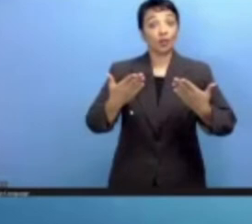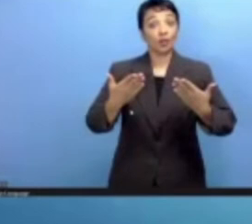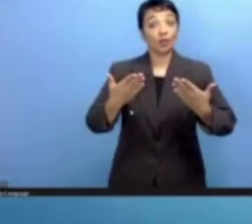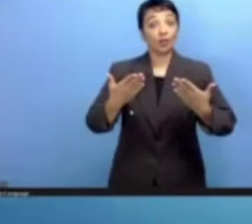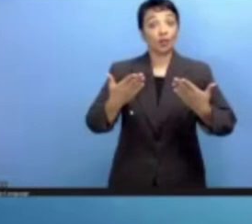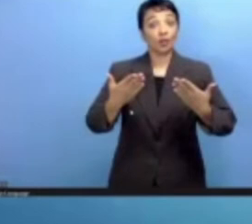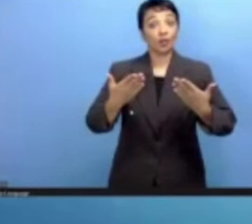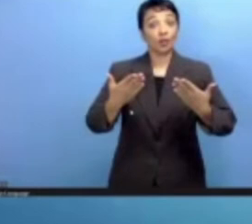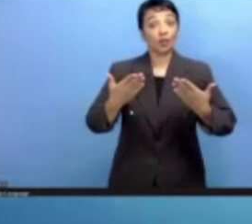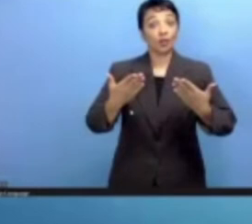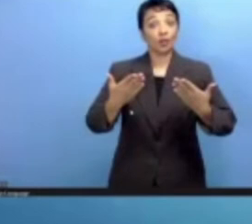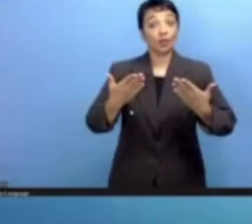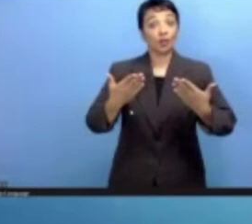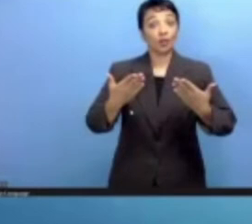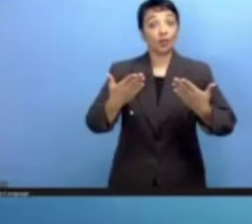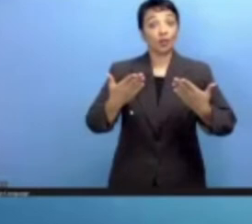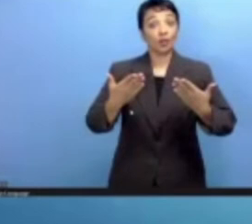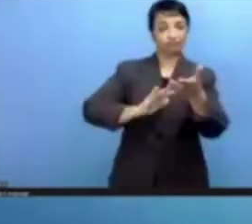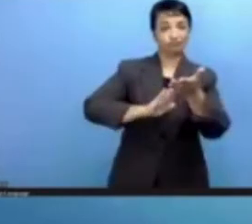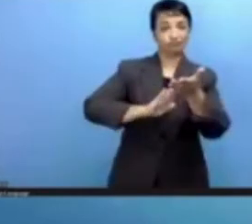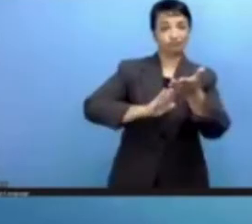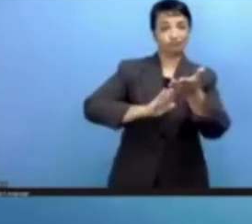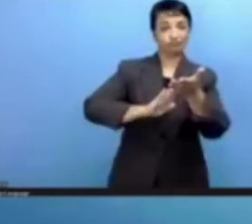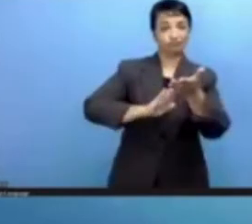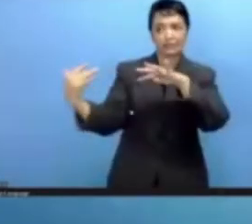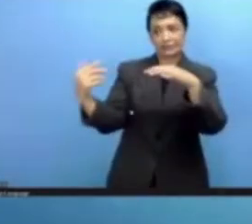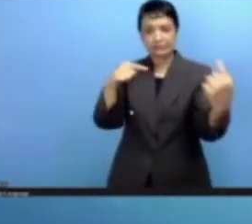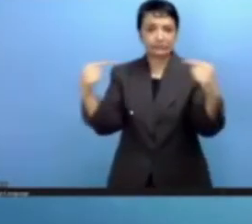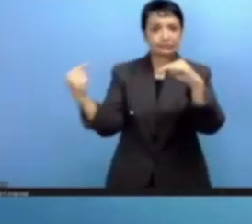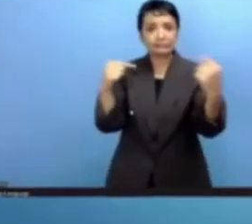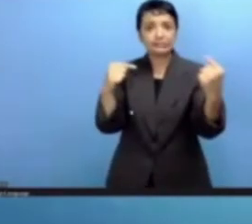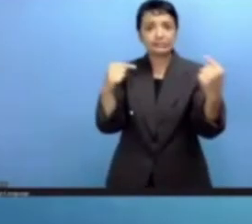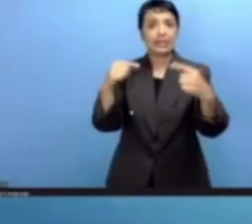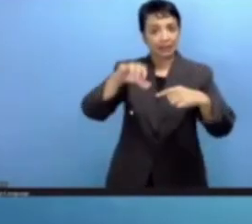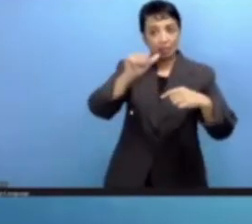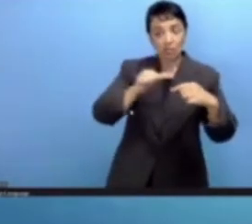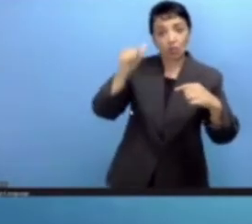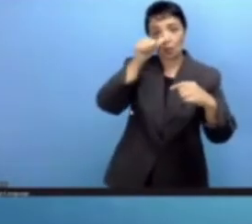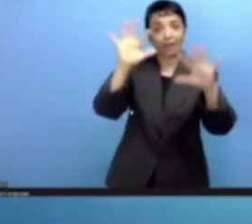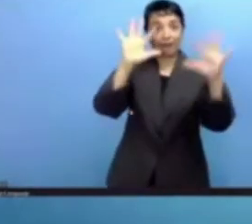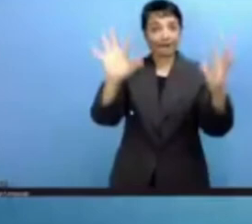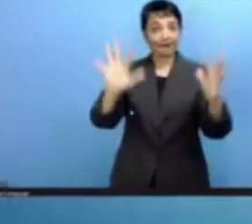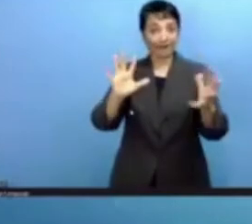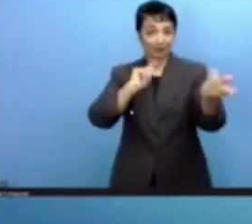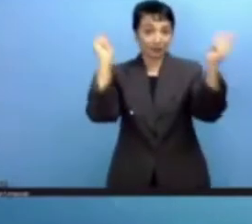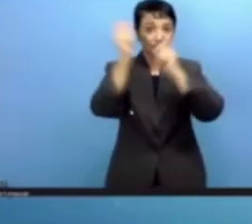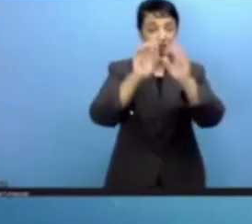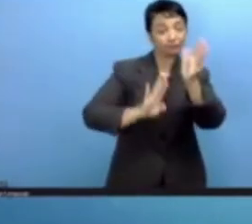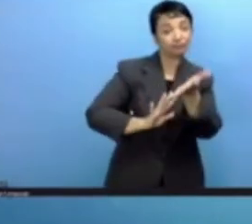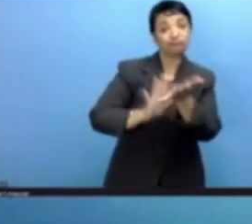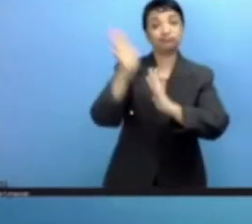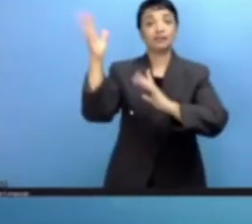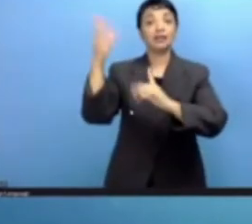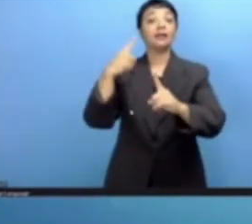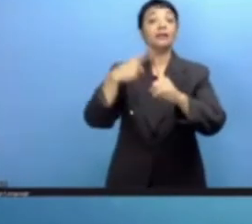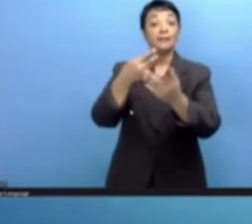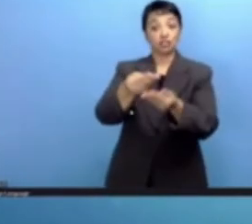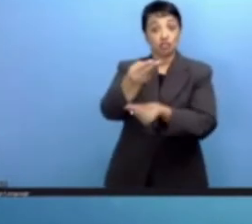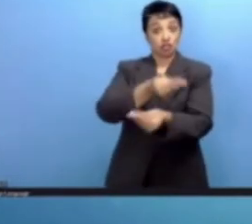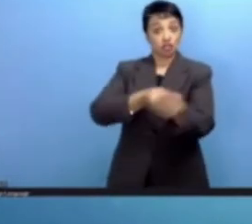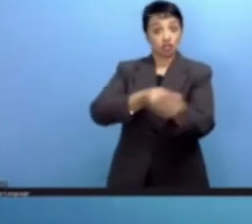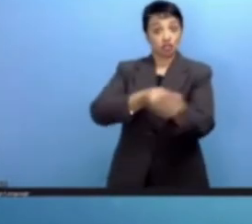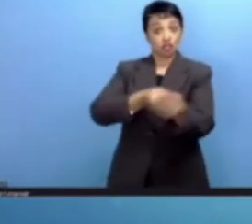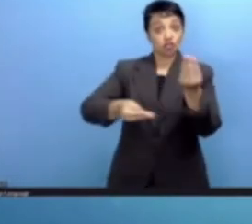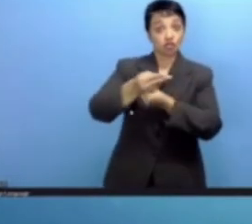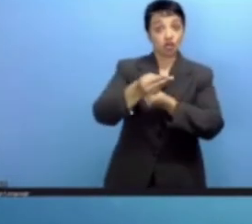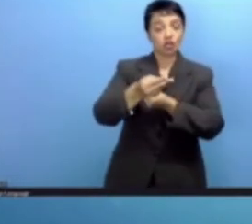الآثار القوية والسلبية للجائحة ونحن في وضع هش بسبب تغير